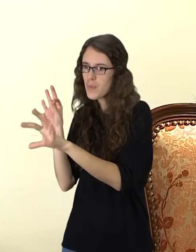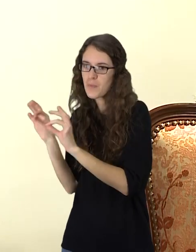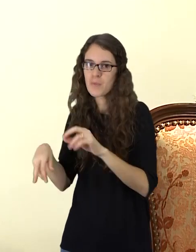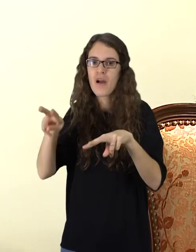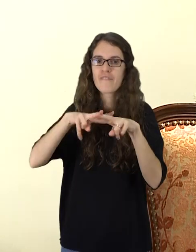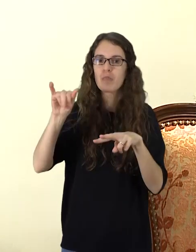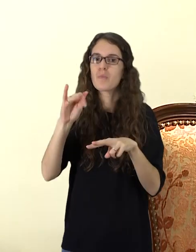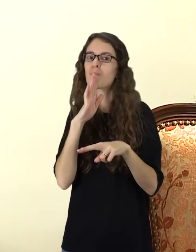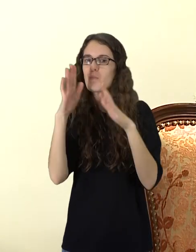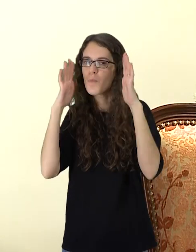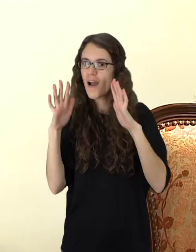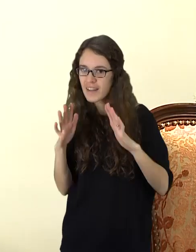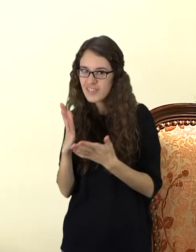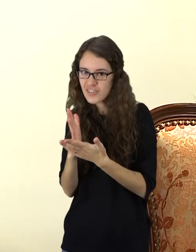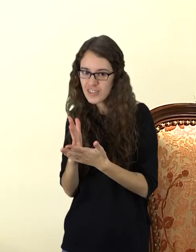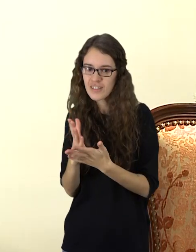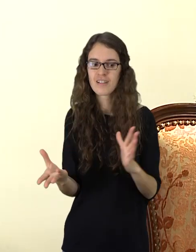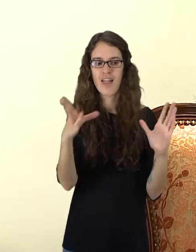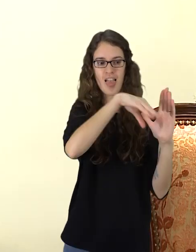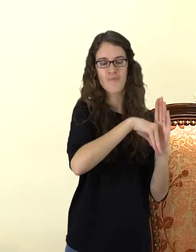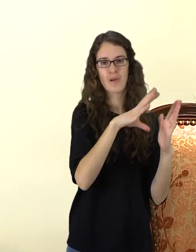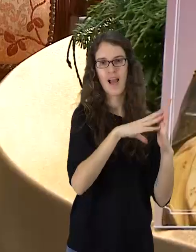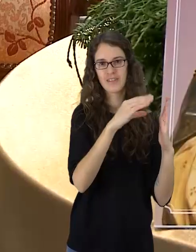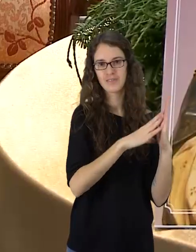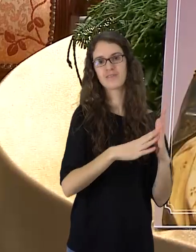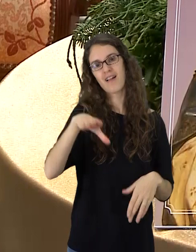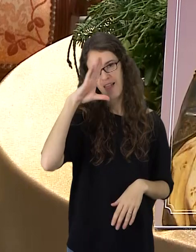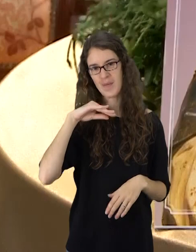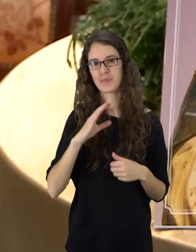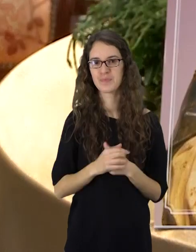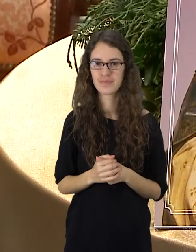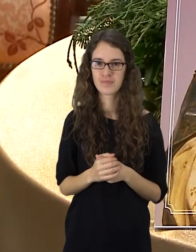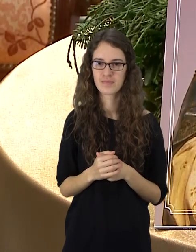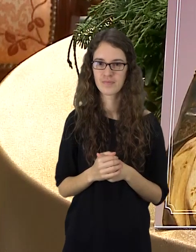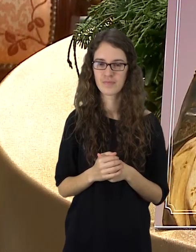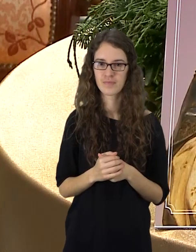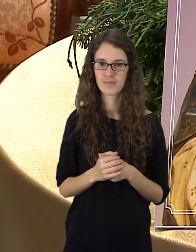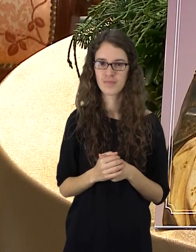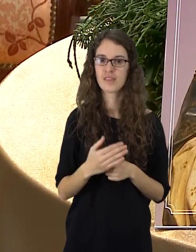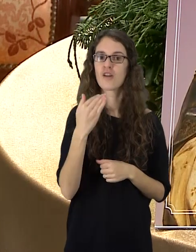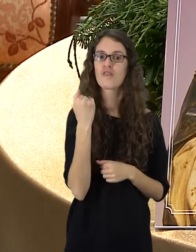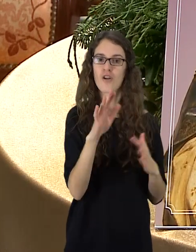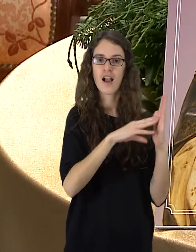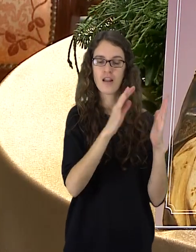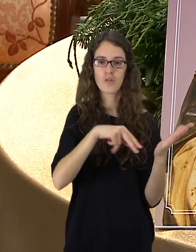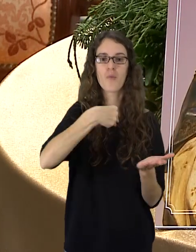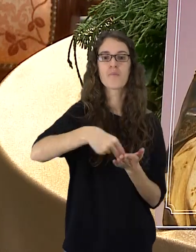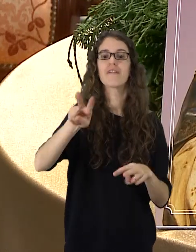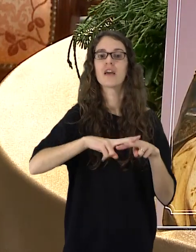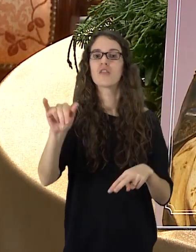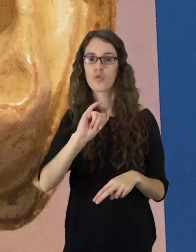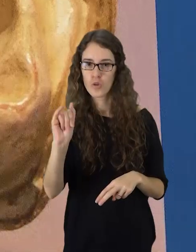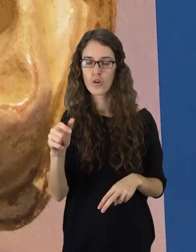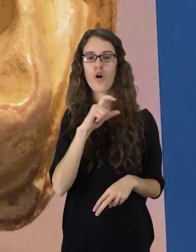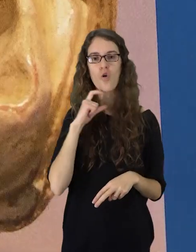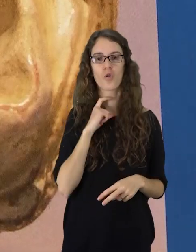galėtų sugulti šį kalendorių. Ir pavyko. Vyskų pa nuotraukų kalendorių įsigyti galima pastoracinio centro pirmajame